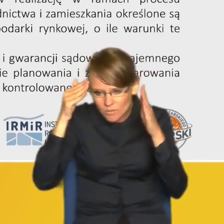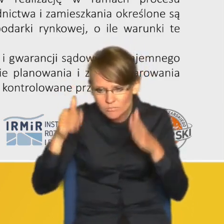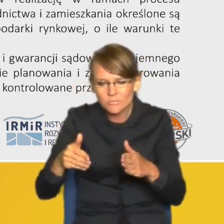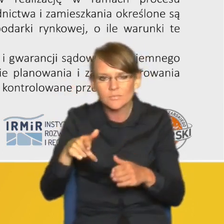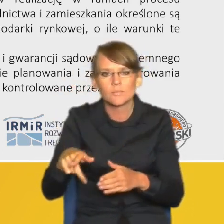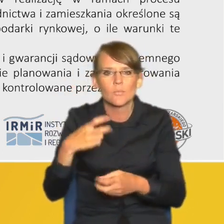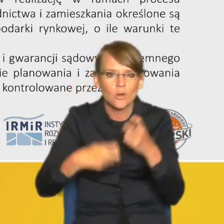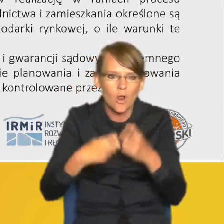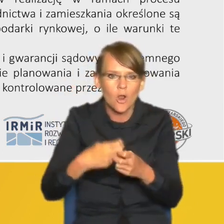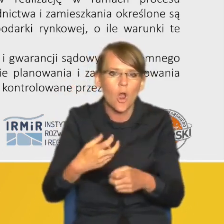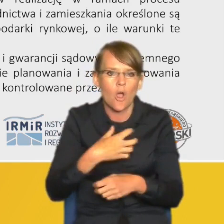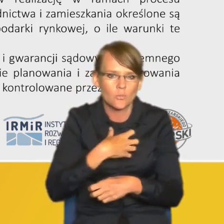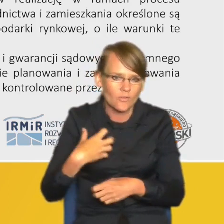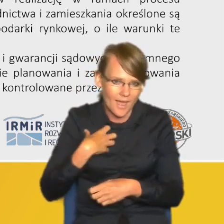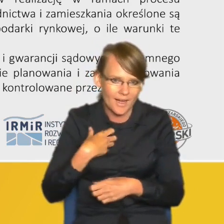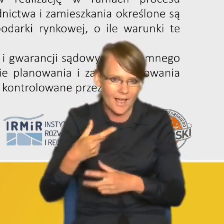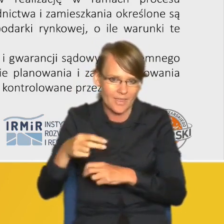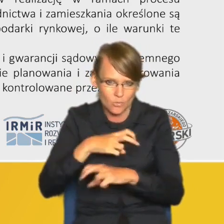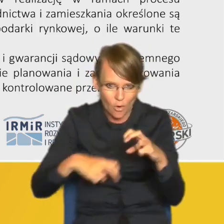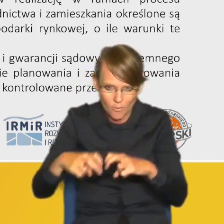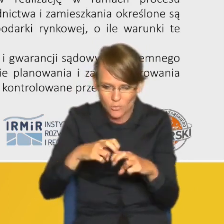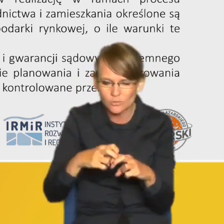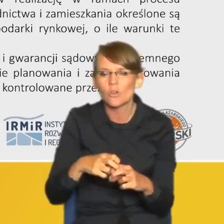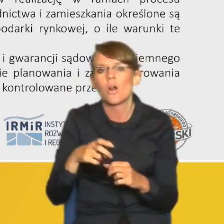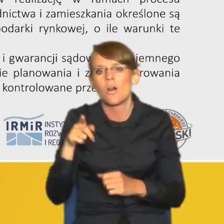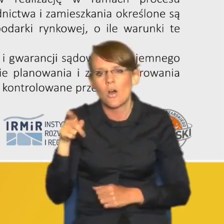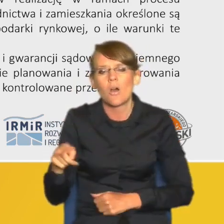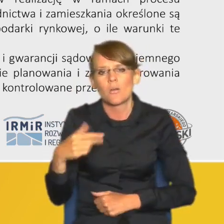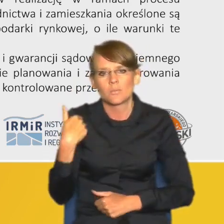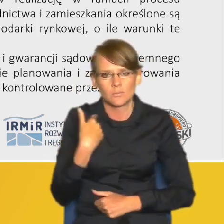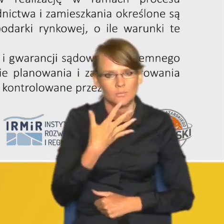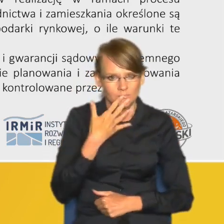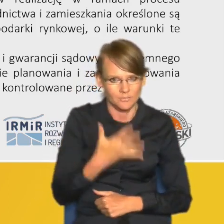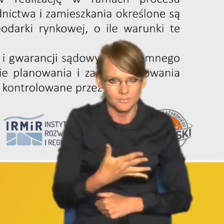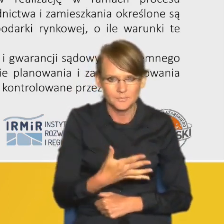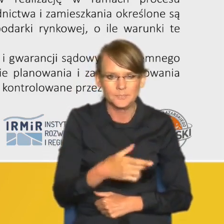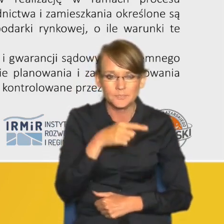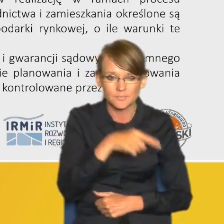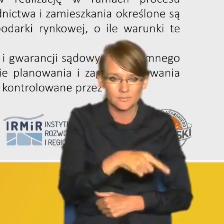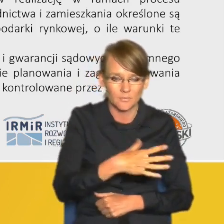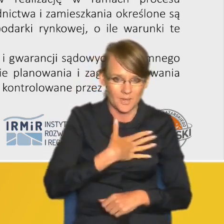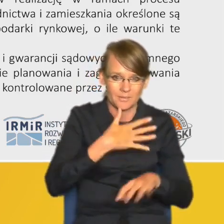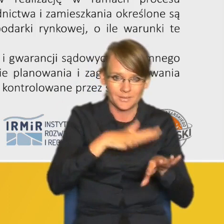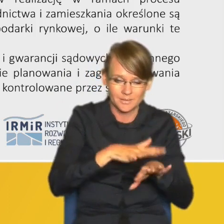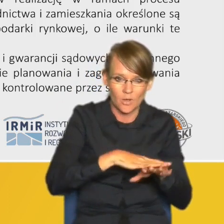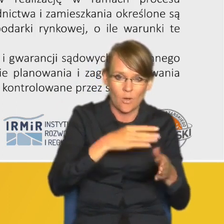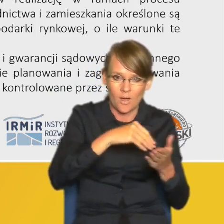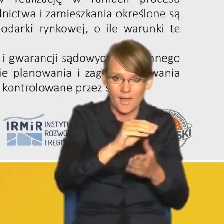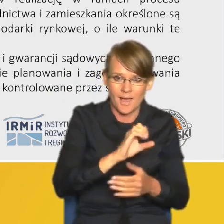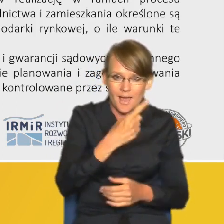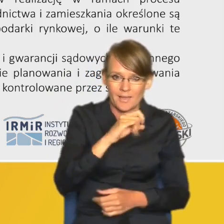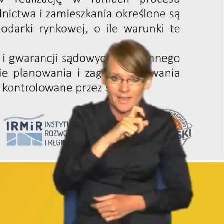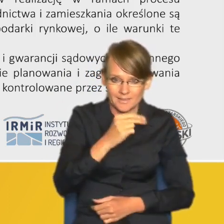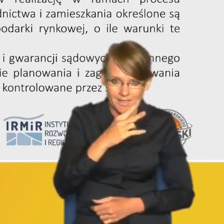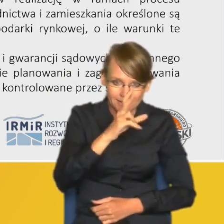nieruchomościami a mianowicie twierdził on iż należy przejść z tego istniejącego systemu opłaty adiacenckiej i